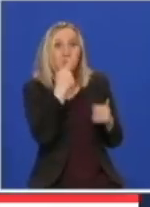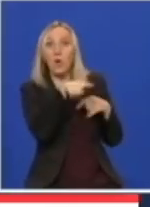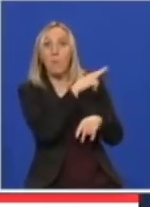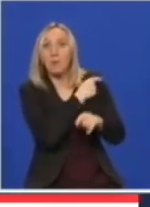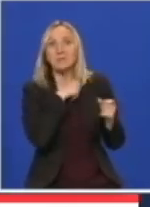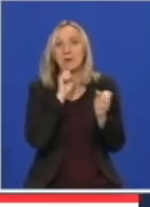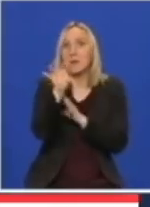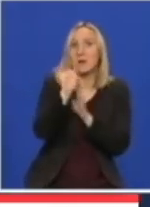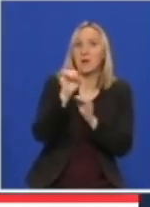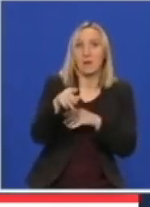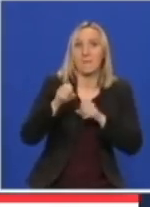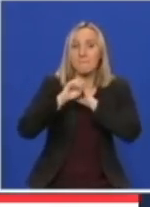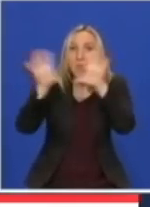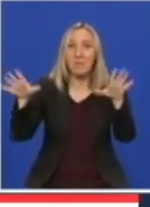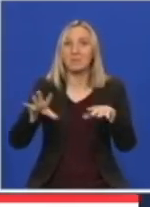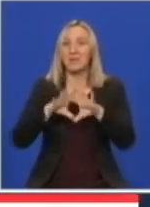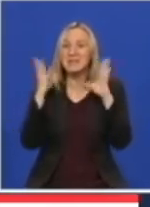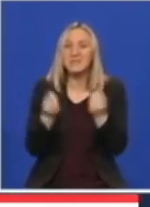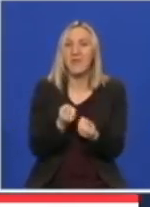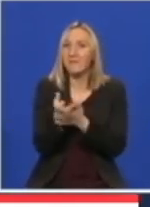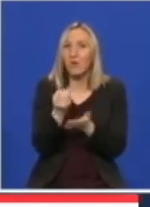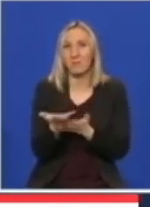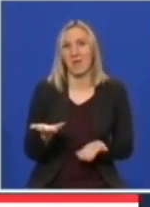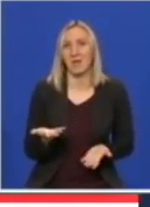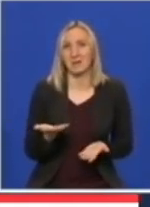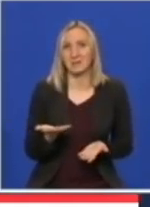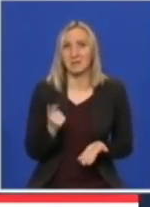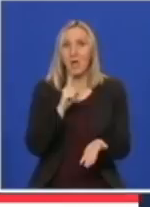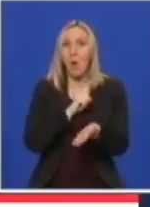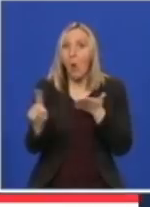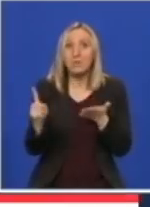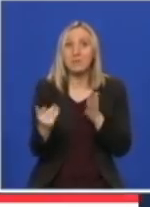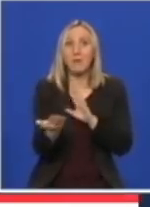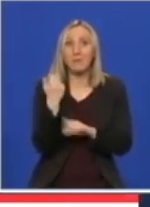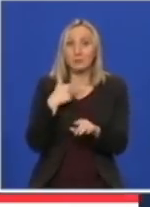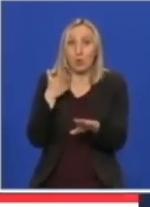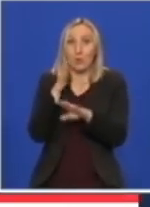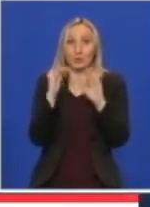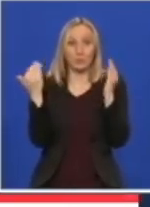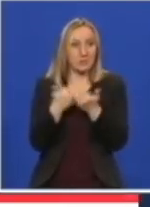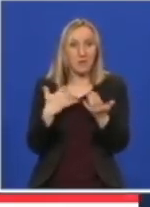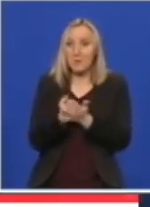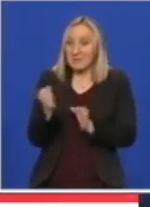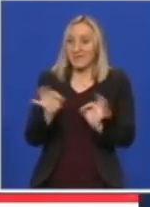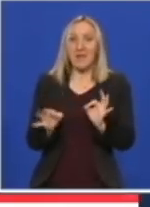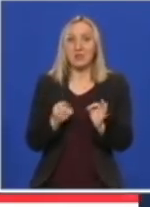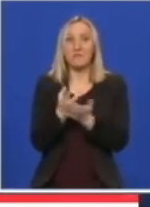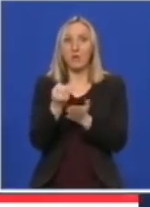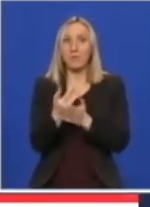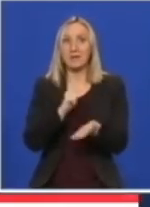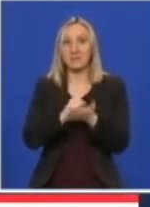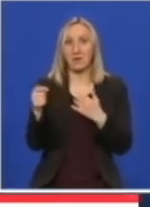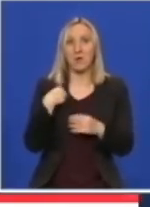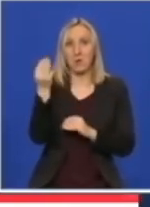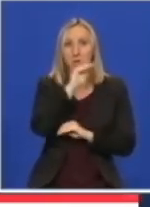informacijama kojima raspolažemo. Netako redko, neposredno pre nego što uđemo u ovu salu, smo dobijali najsveže informacije koje